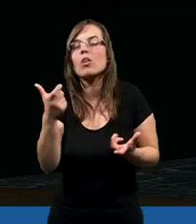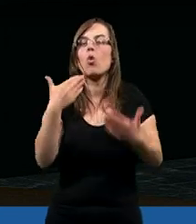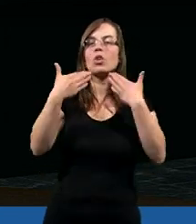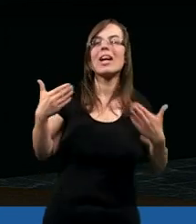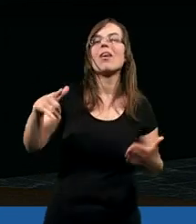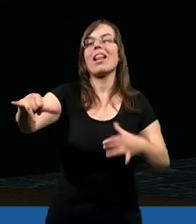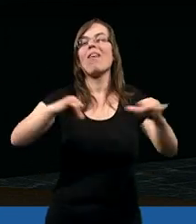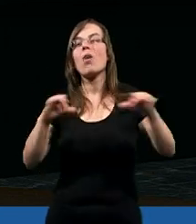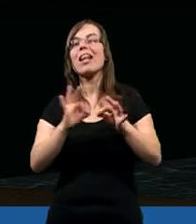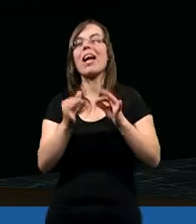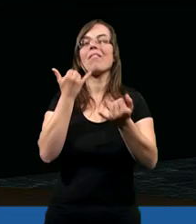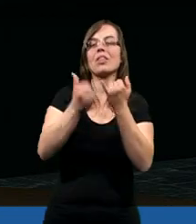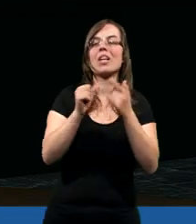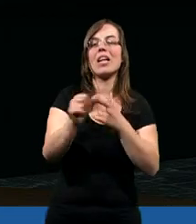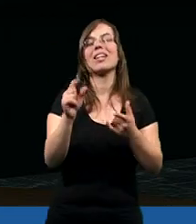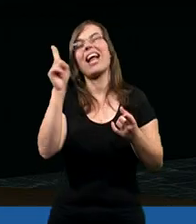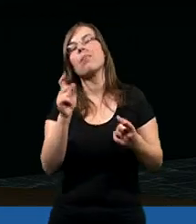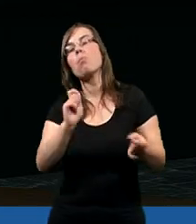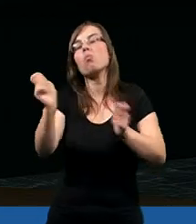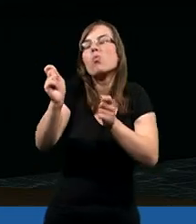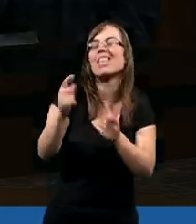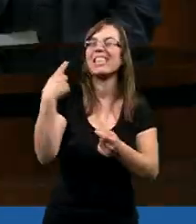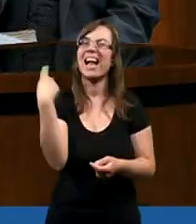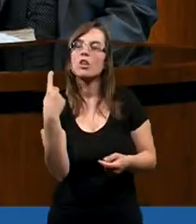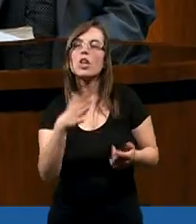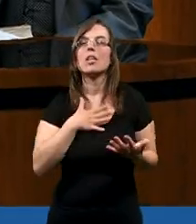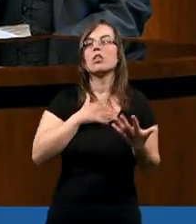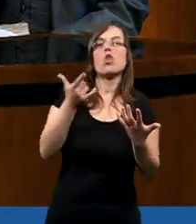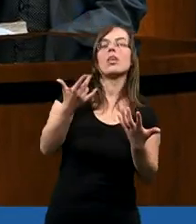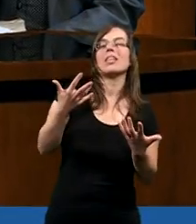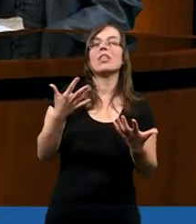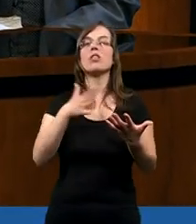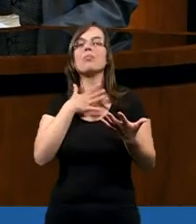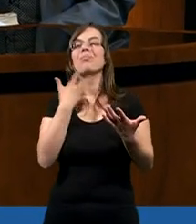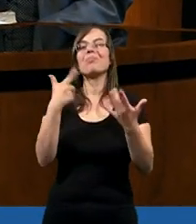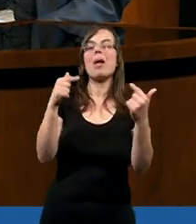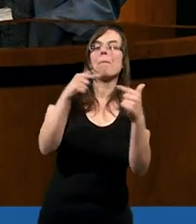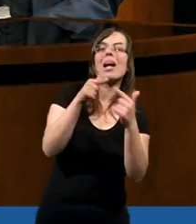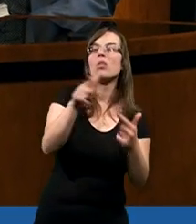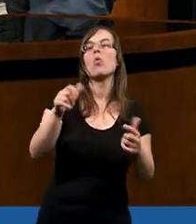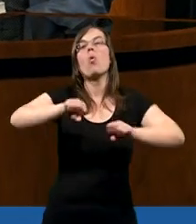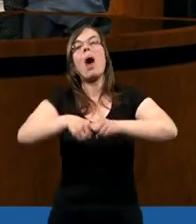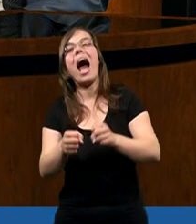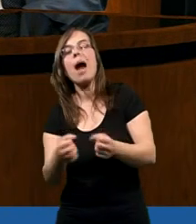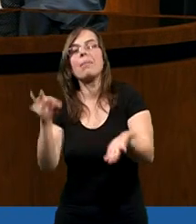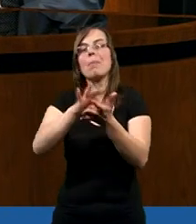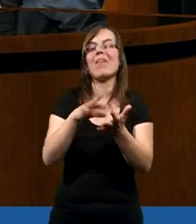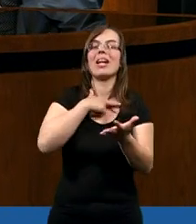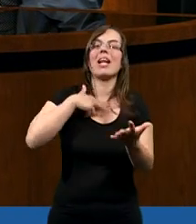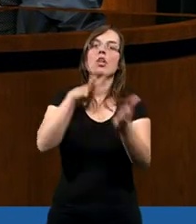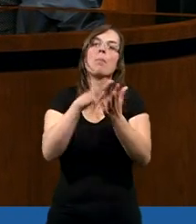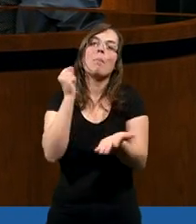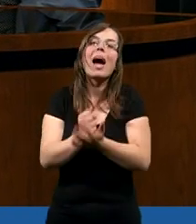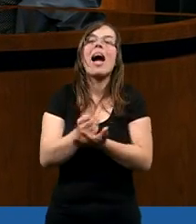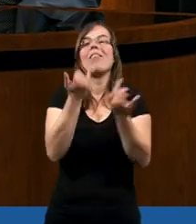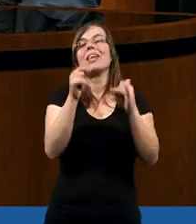nawet jeżeli ta władza budzi nasze zastrzeżenia, jeżeli nie jesteśmy z niej zadowoleni, jeżeli ta władza łamie konstytucyjne